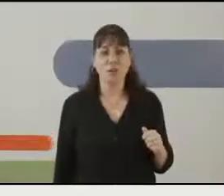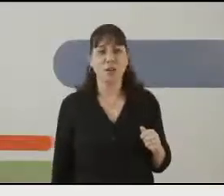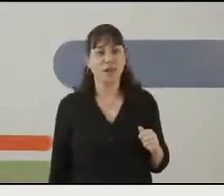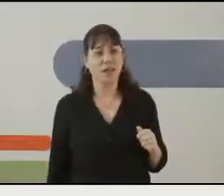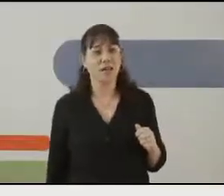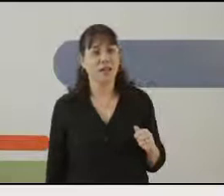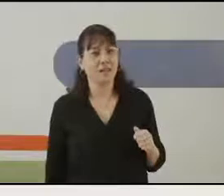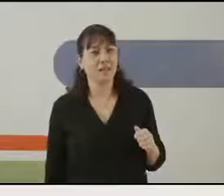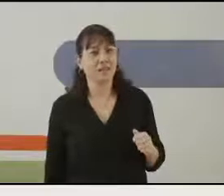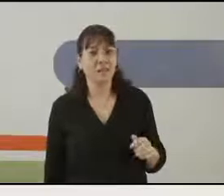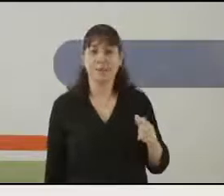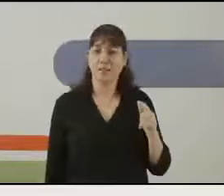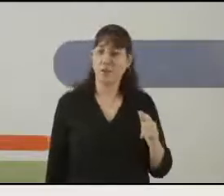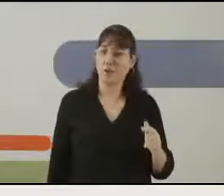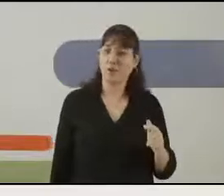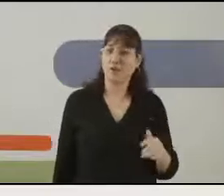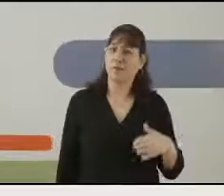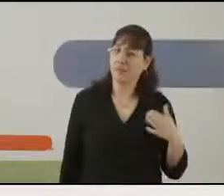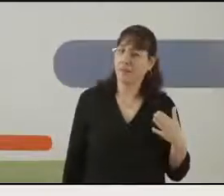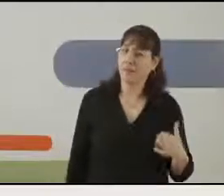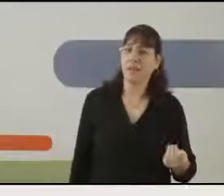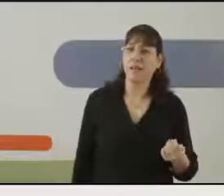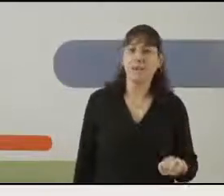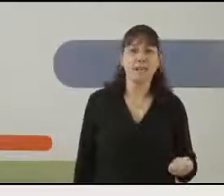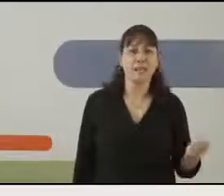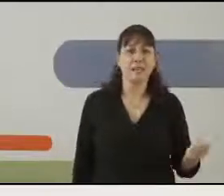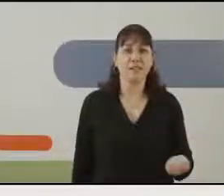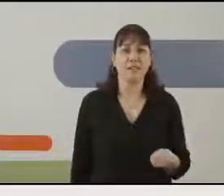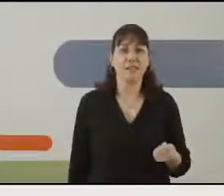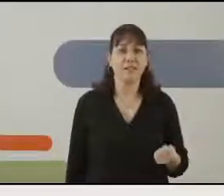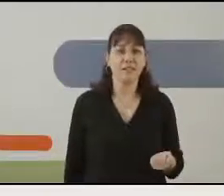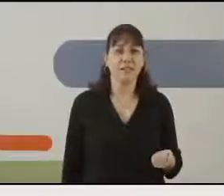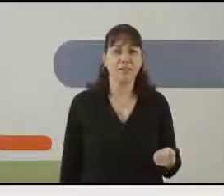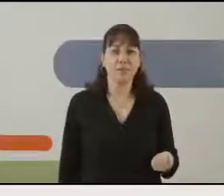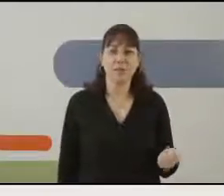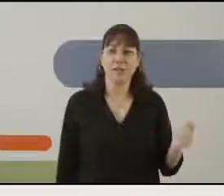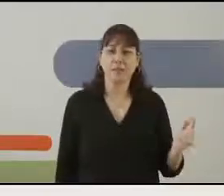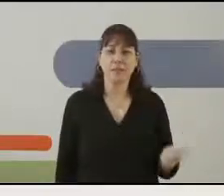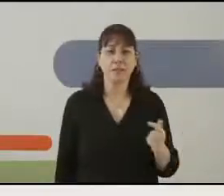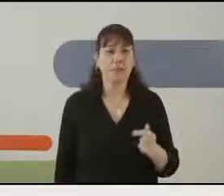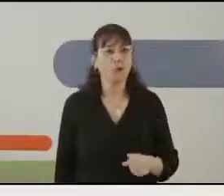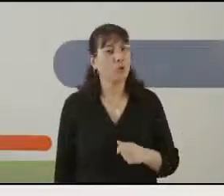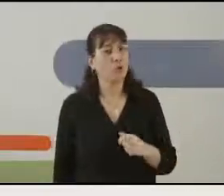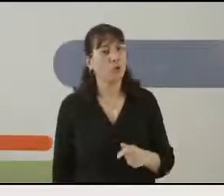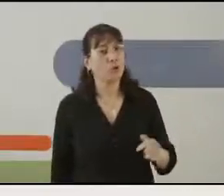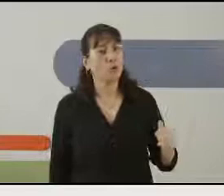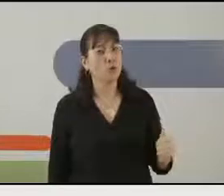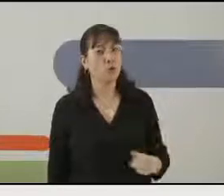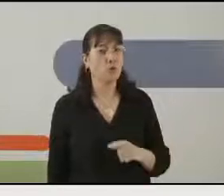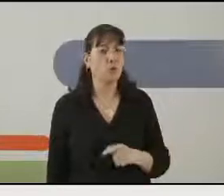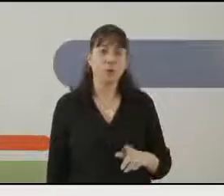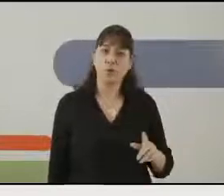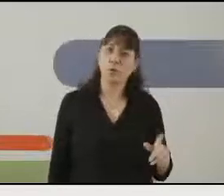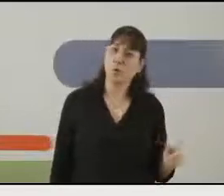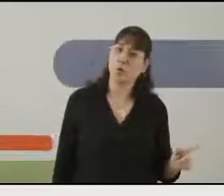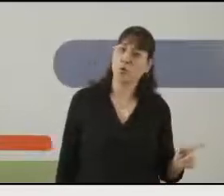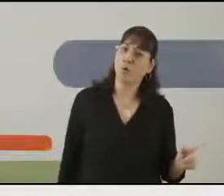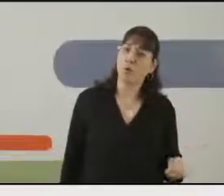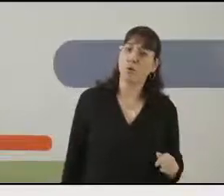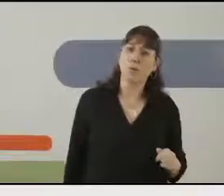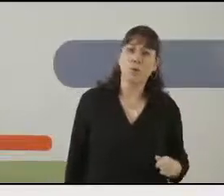אצלי השוקה, תרנגול קטן, אקנה לי. אתרנגול קו-קו-קו